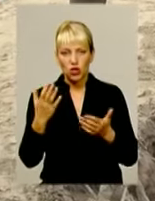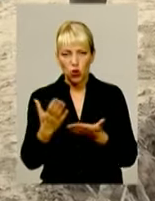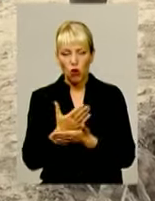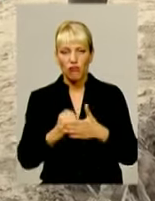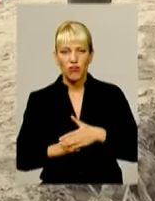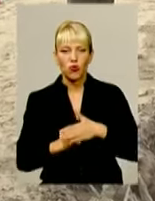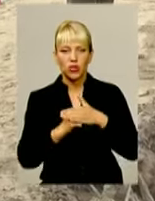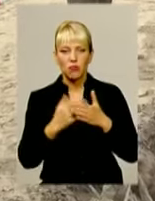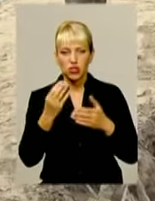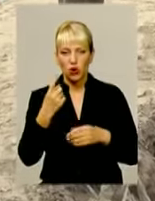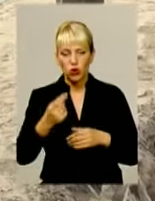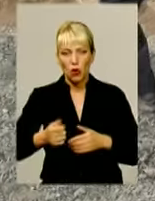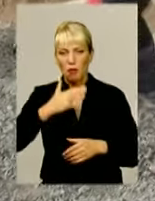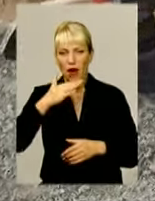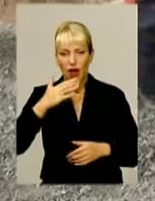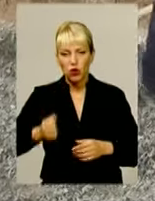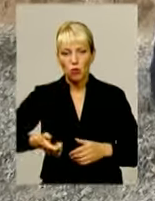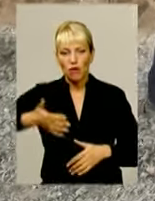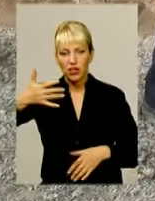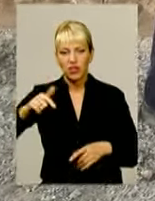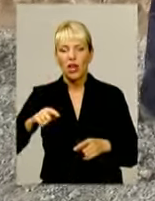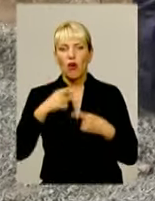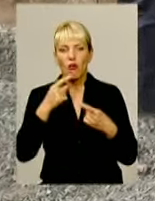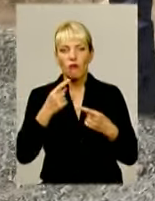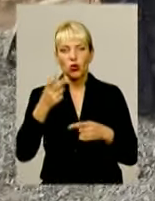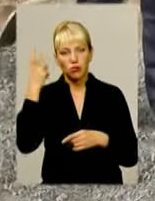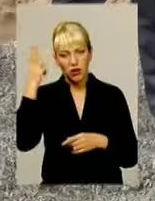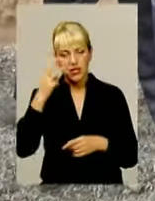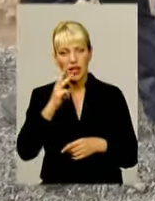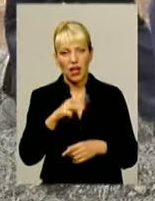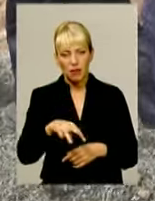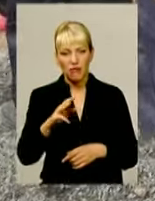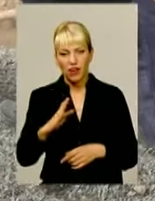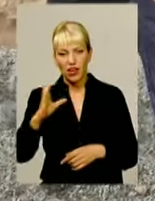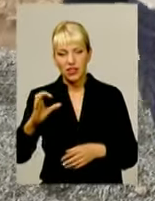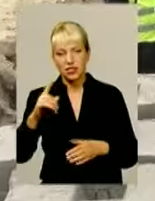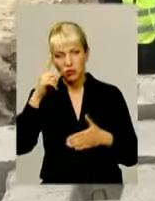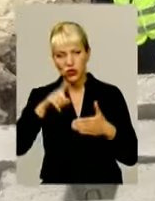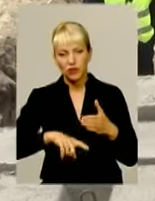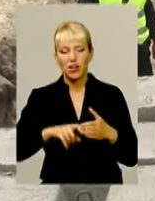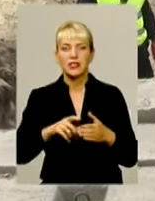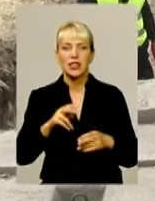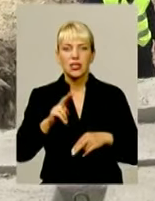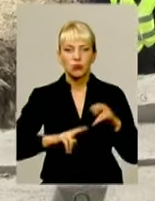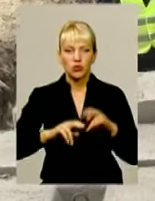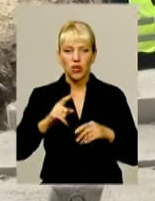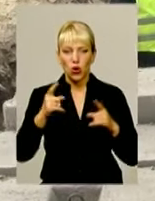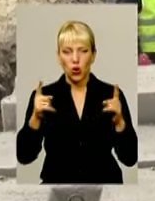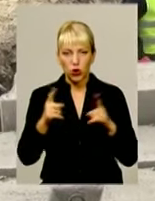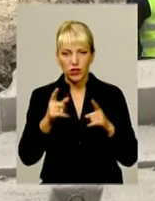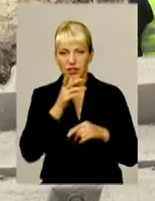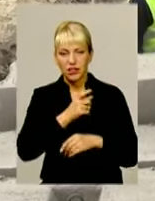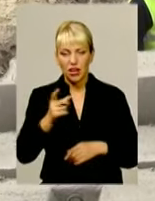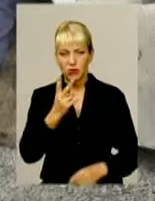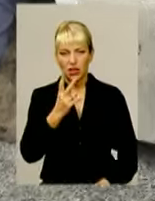однієї багатоповерхівки. Її, кажуть, у Хмельницькому МВС сподівається звести в коротший термін. Орієнтовно за два роки. Поза